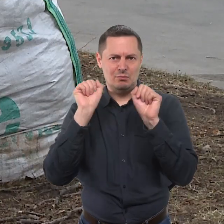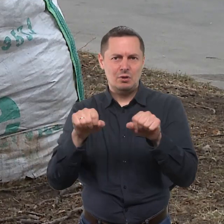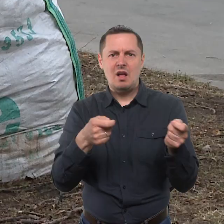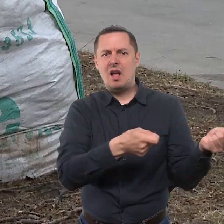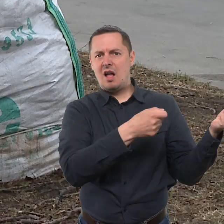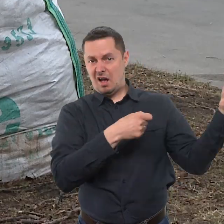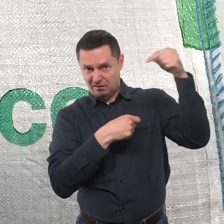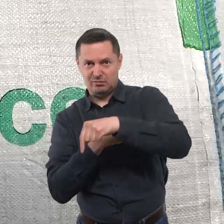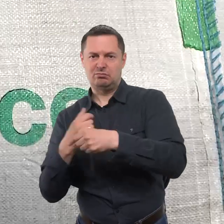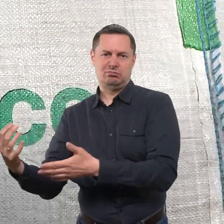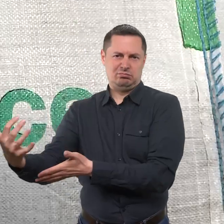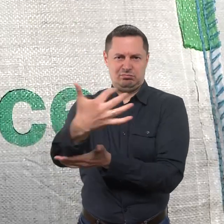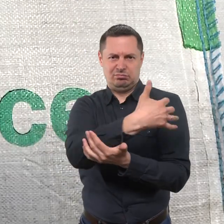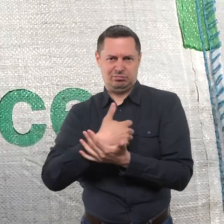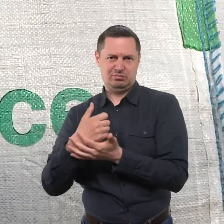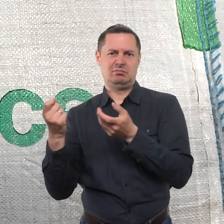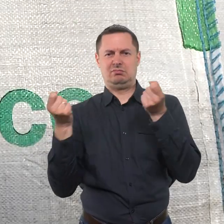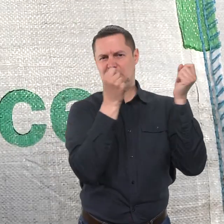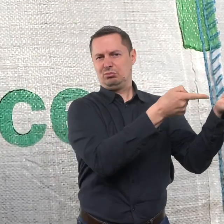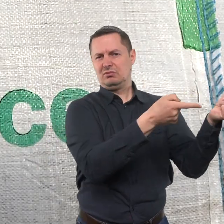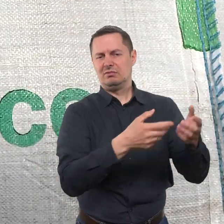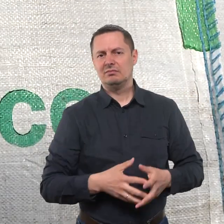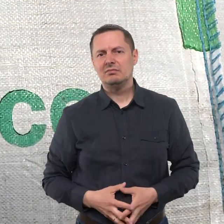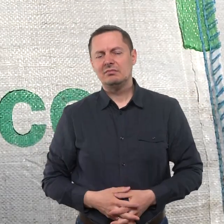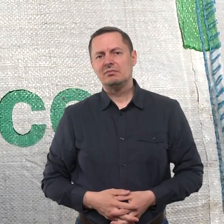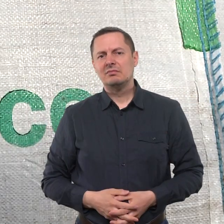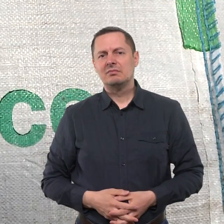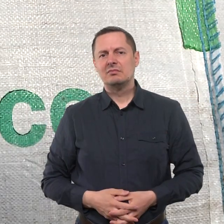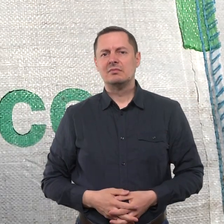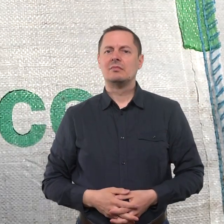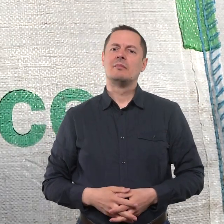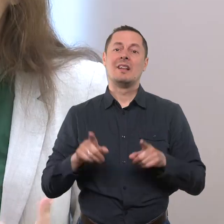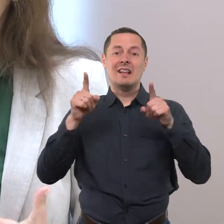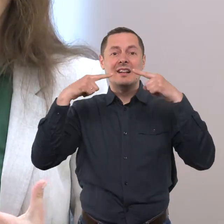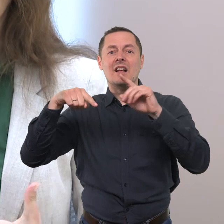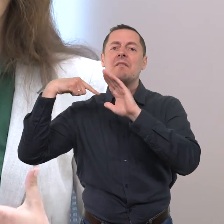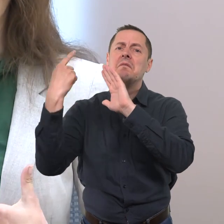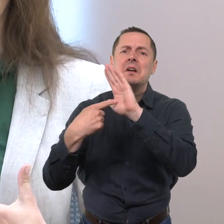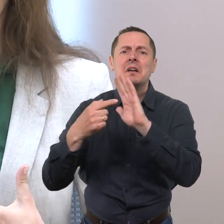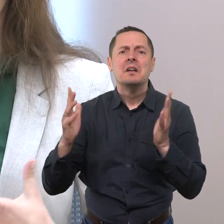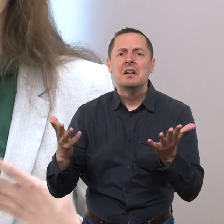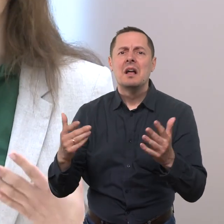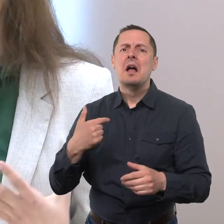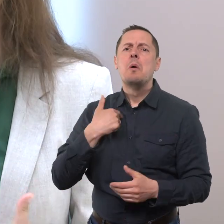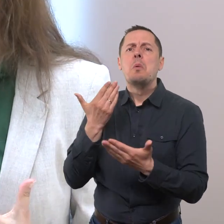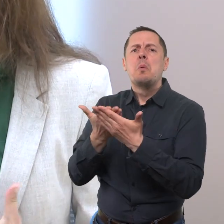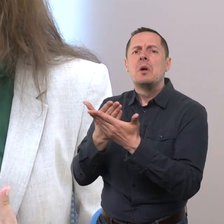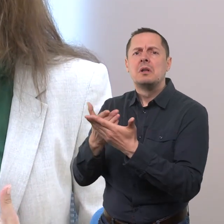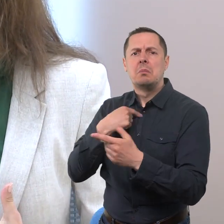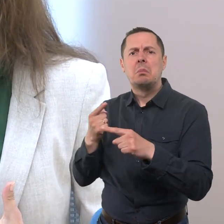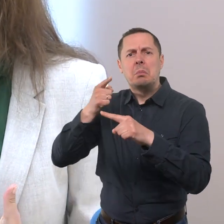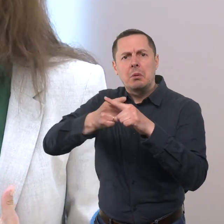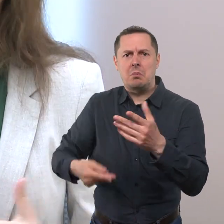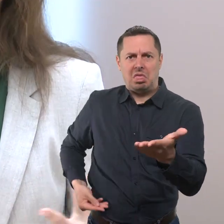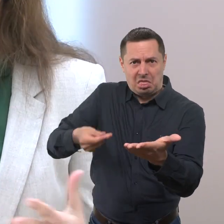kurios už nustatyta mokystį iš jūsų paims atlikas ir sutvarkys tenkamai. Dar vienas toks žmonių klausimas, tai kodėl aš